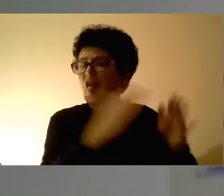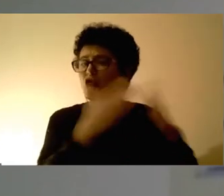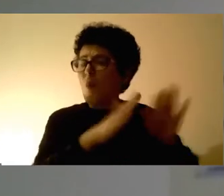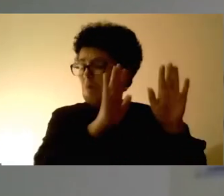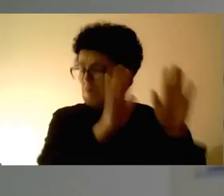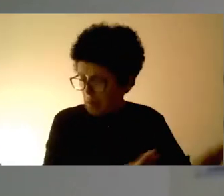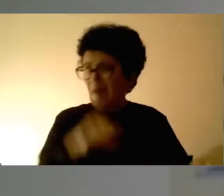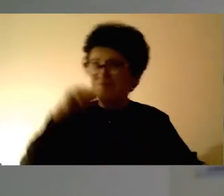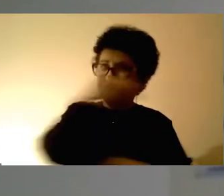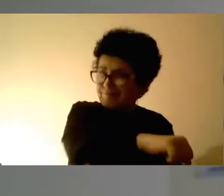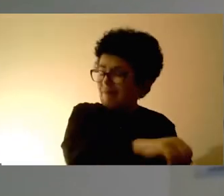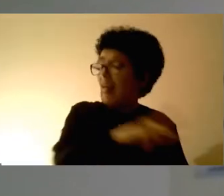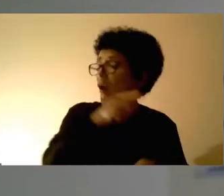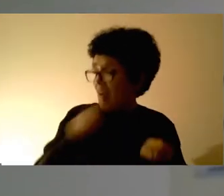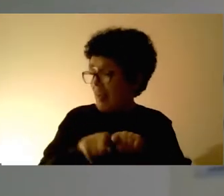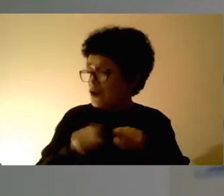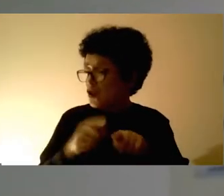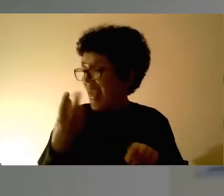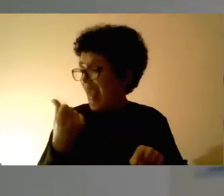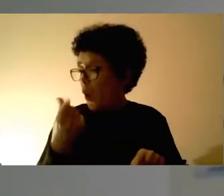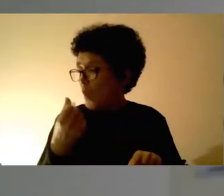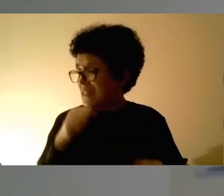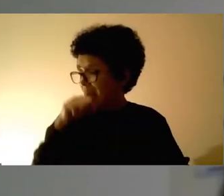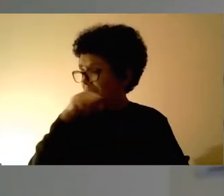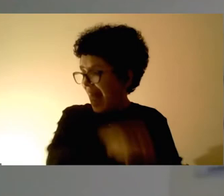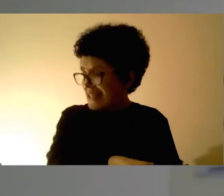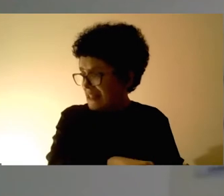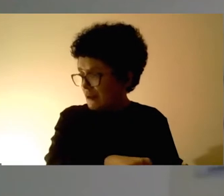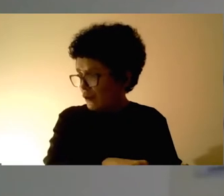Тоа не како го оставаме пострани, не го сметаме во населство.